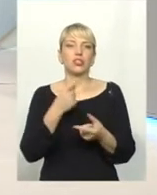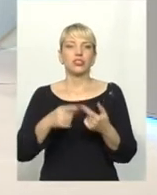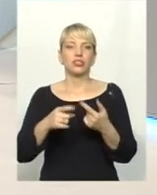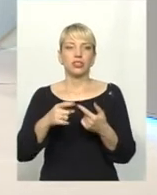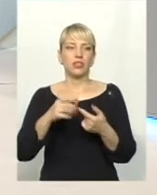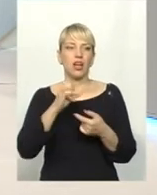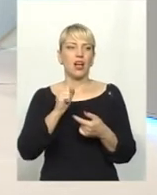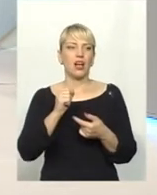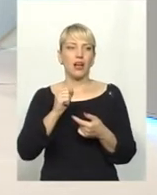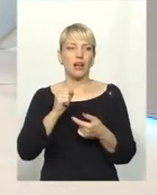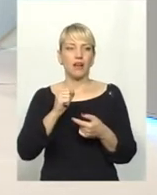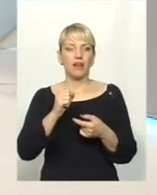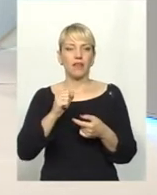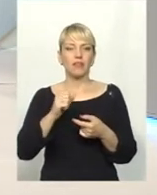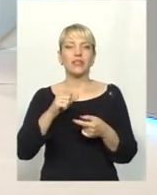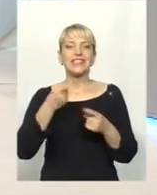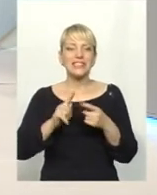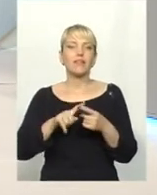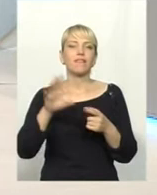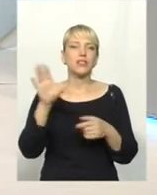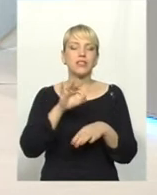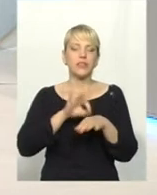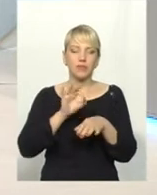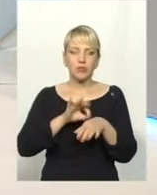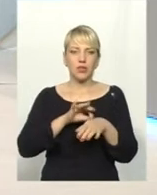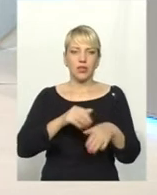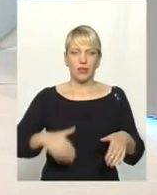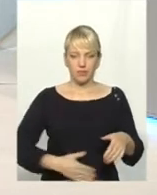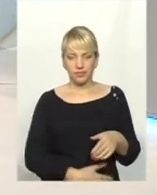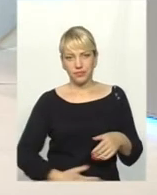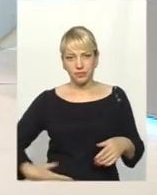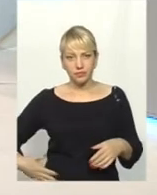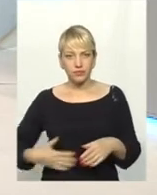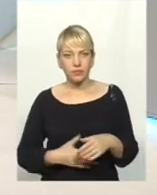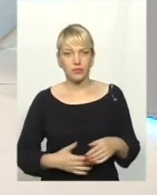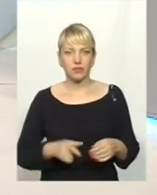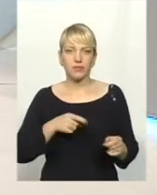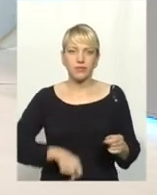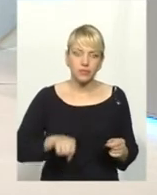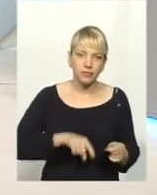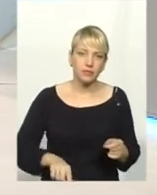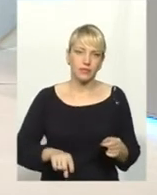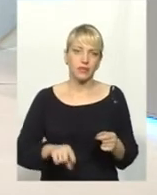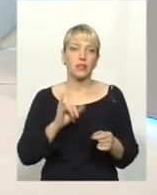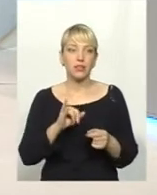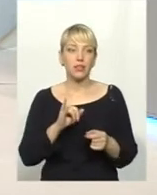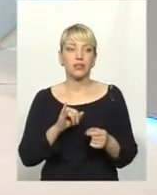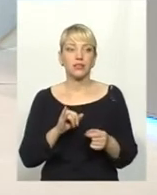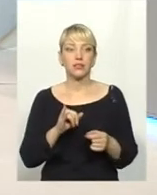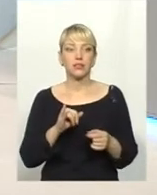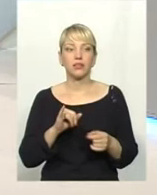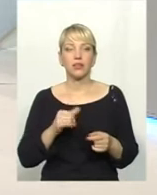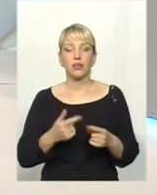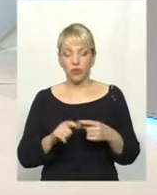афоріти, враження статевого апарату, враження січовиведного апарату. І тоді роблять скрізь